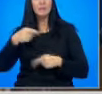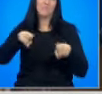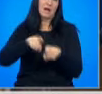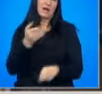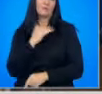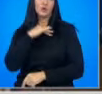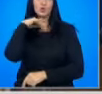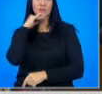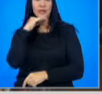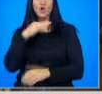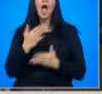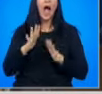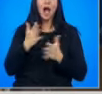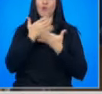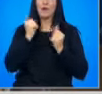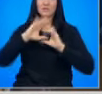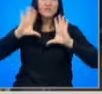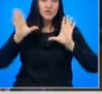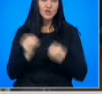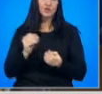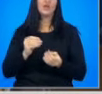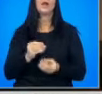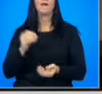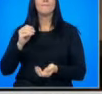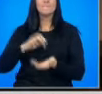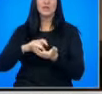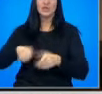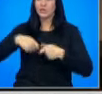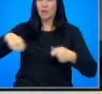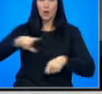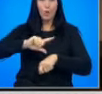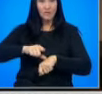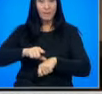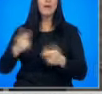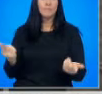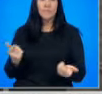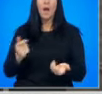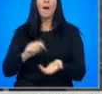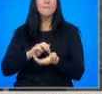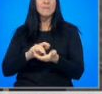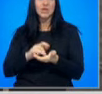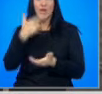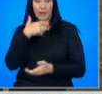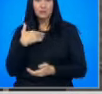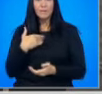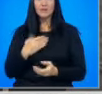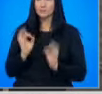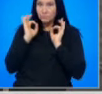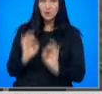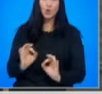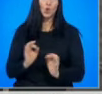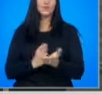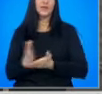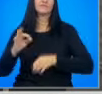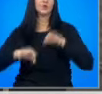няма да е достатъчно, който не разполагаш и с всички машини за много-много дълго време. И машините лично за мен са сигурно средство за гласуване.